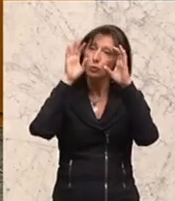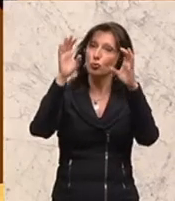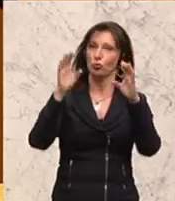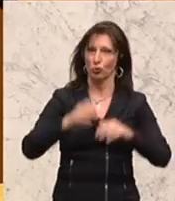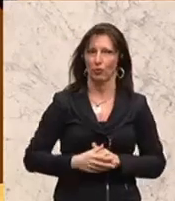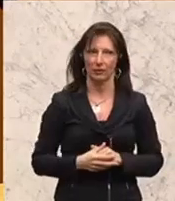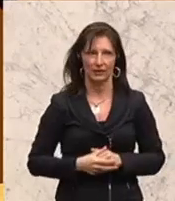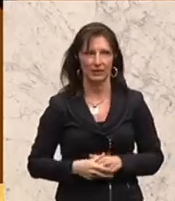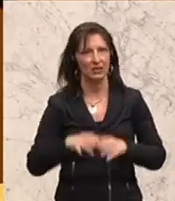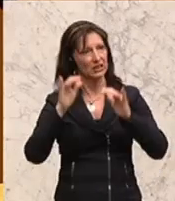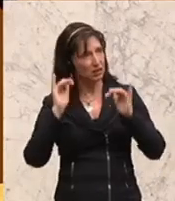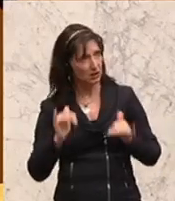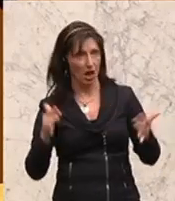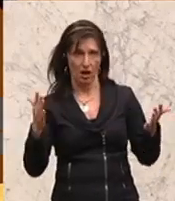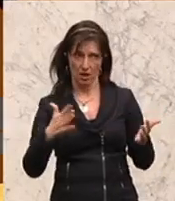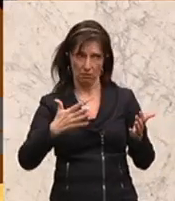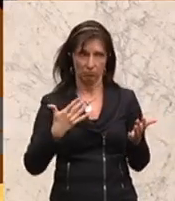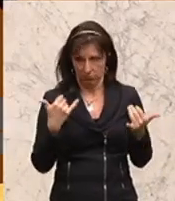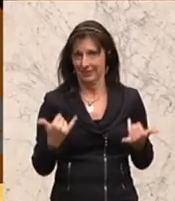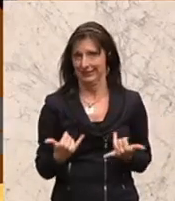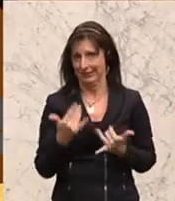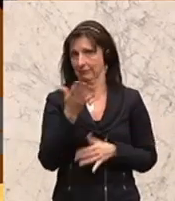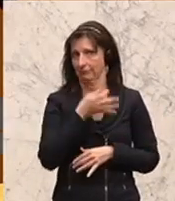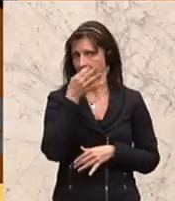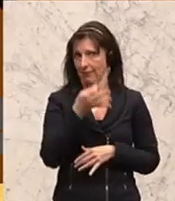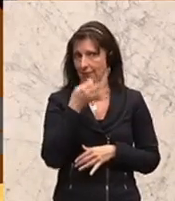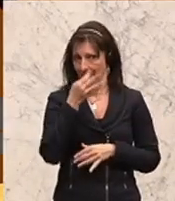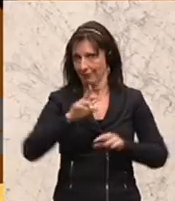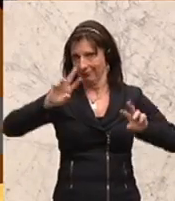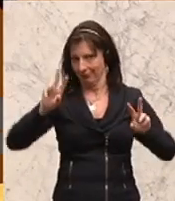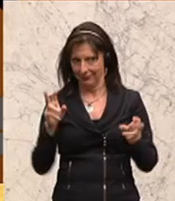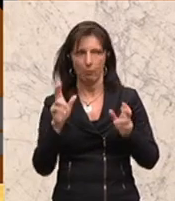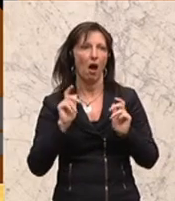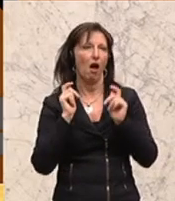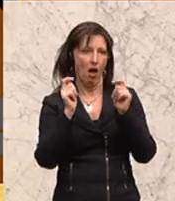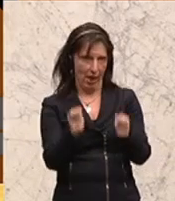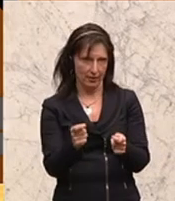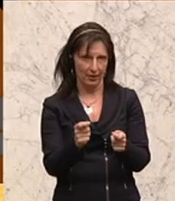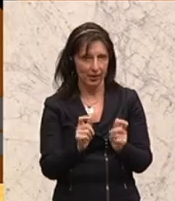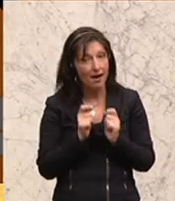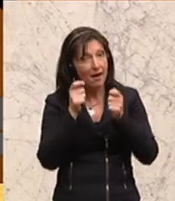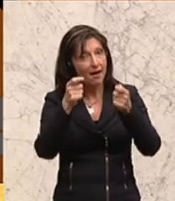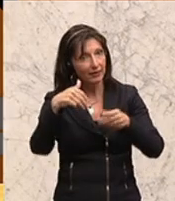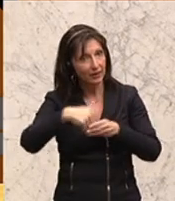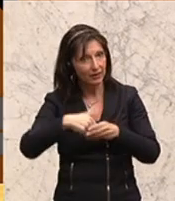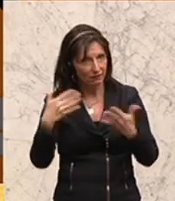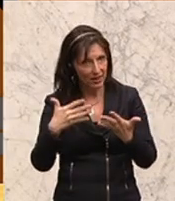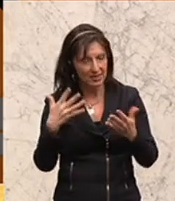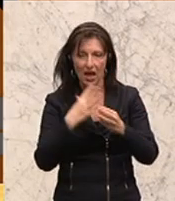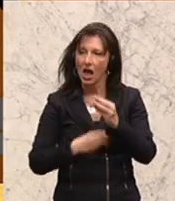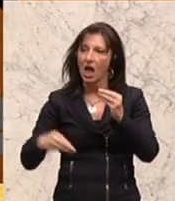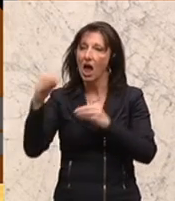ja ich nehme in erster Linie auf meinen Antrag ein, der bezieht sich auf die Anrechnung der erhöhten